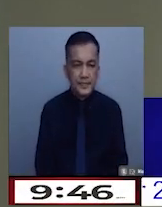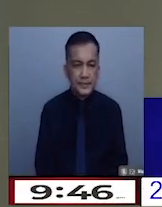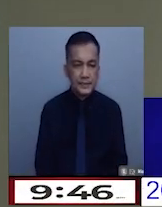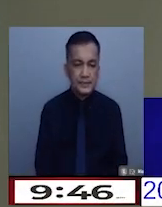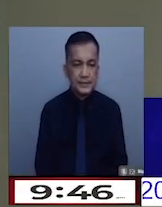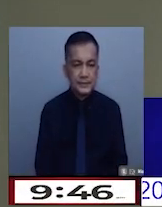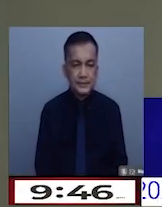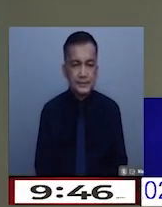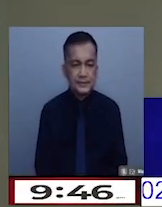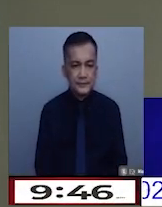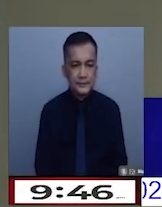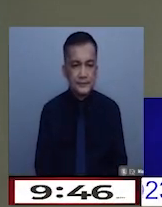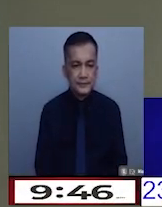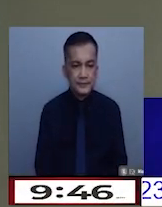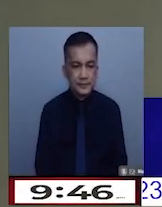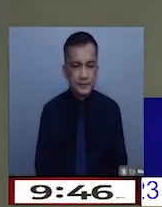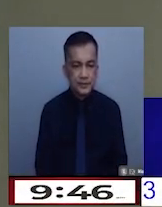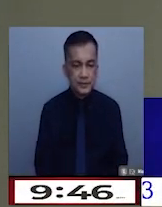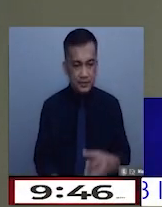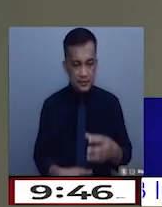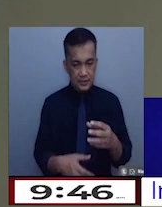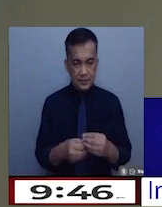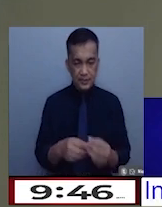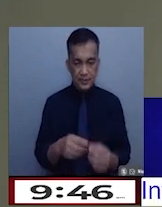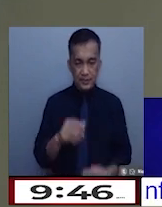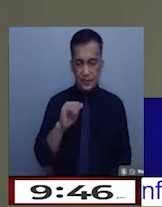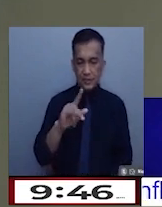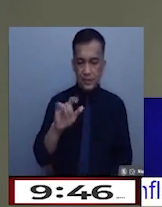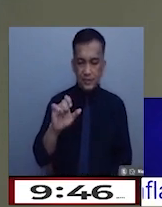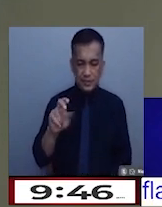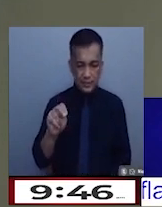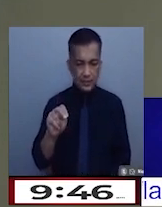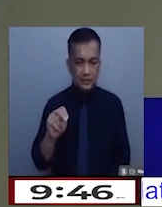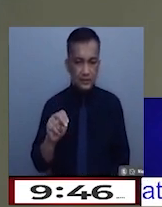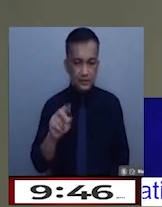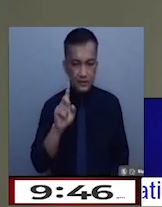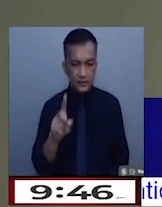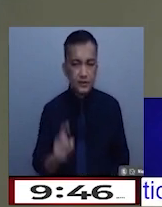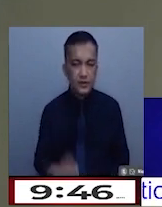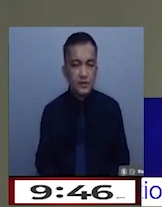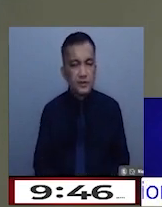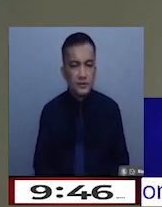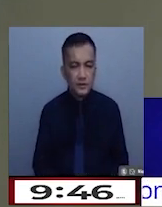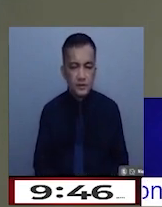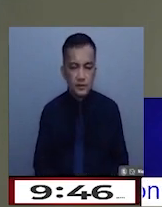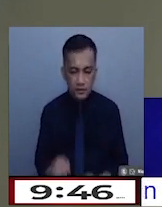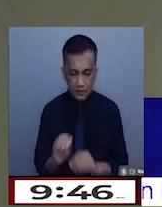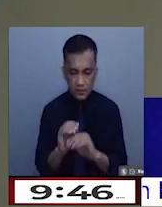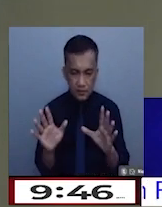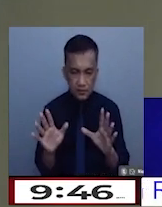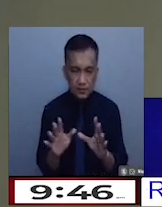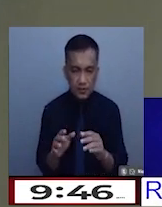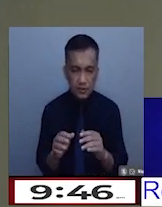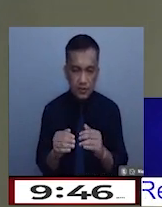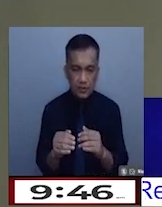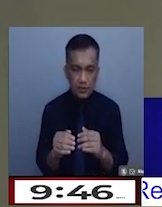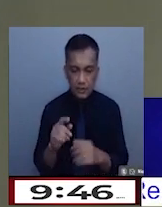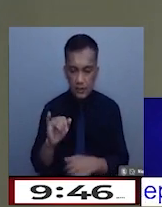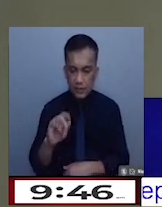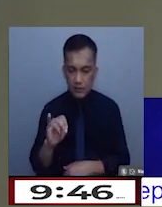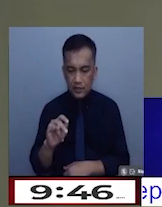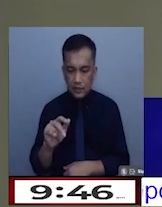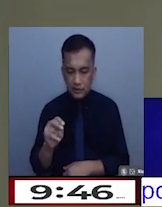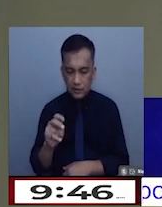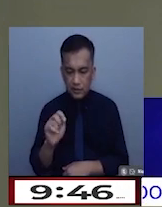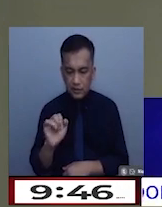We have an additional question from Ms. Eileen Menchias. Clarification lang po on the Inflation Task Force.